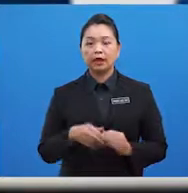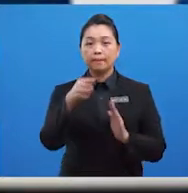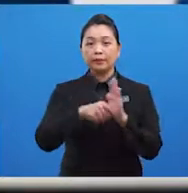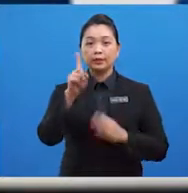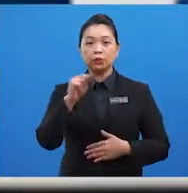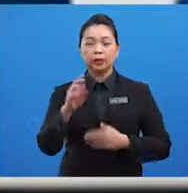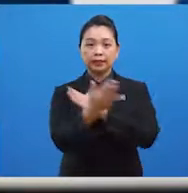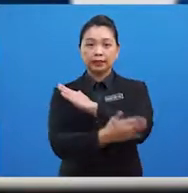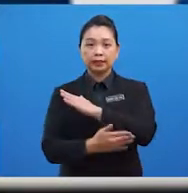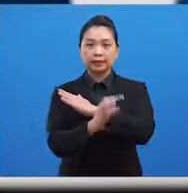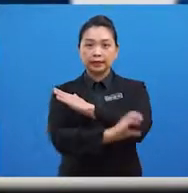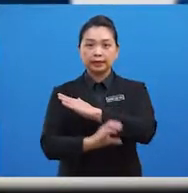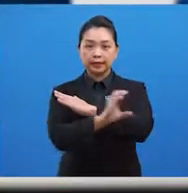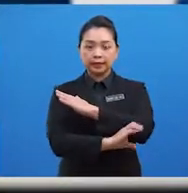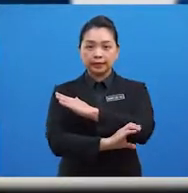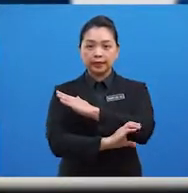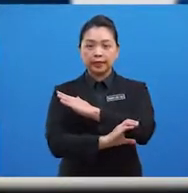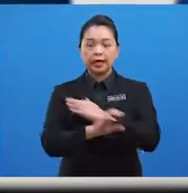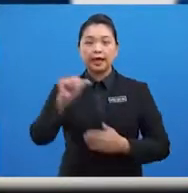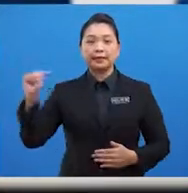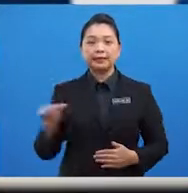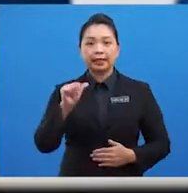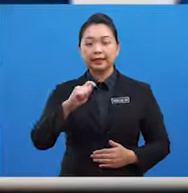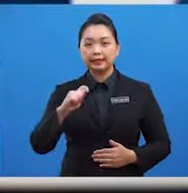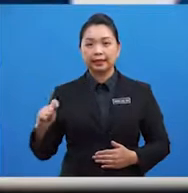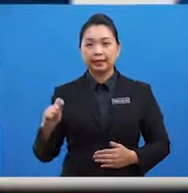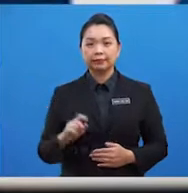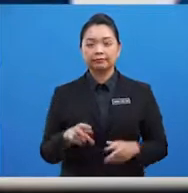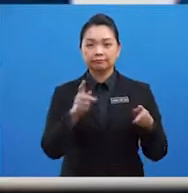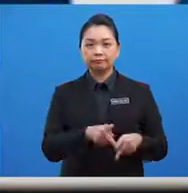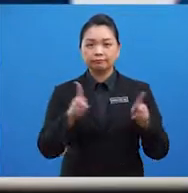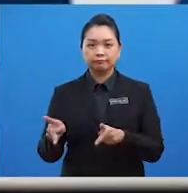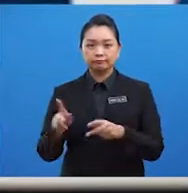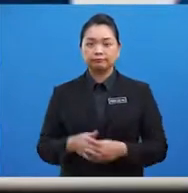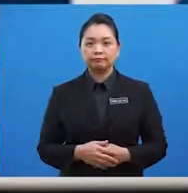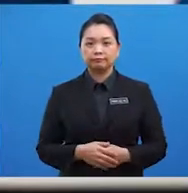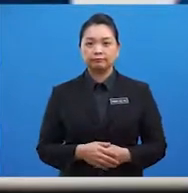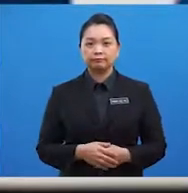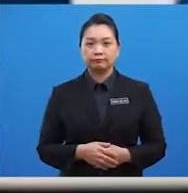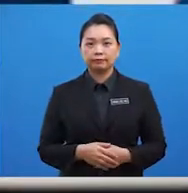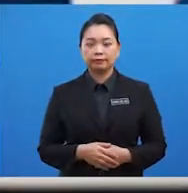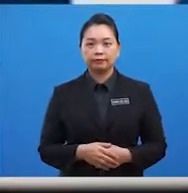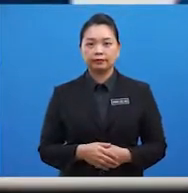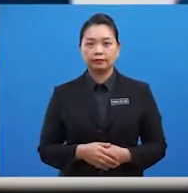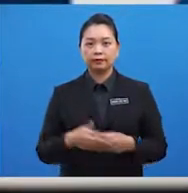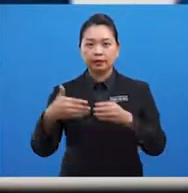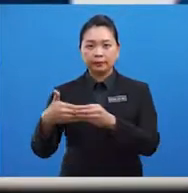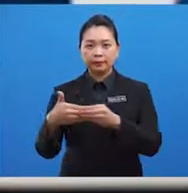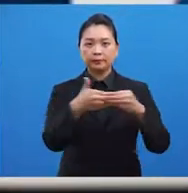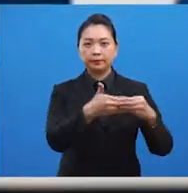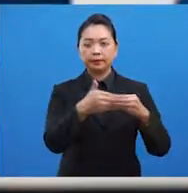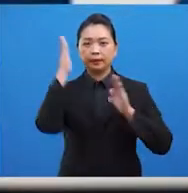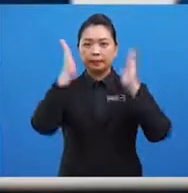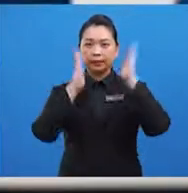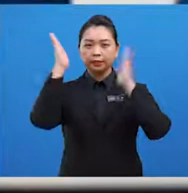-Negara Asia Tenggara. Pelajar-pelajar sekalian, Pemimpin Malaysia